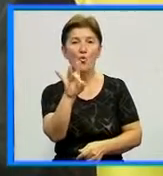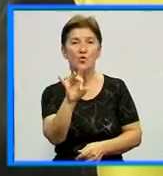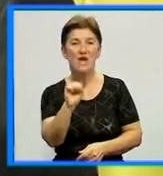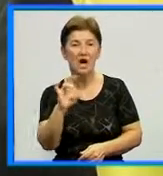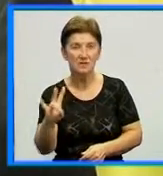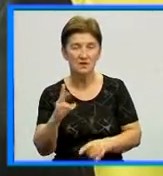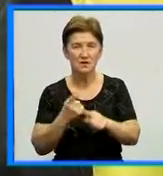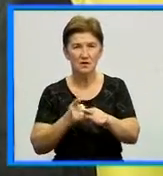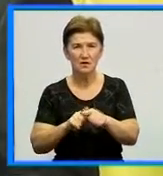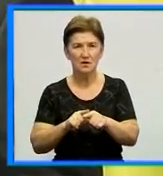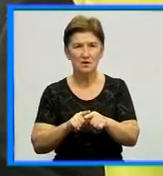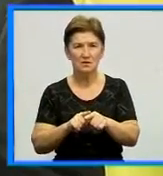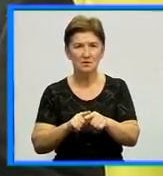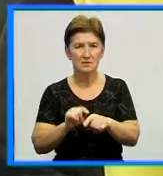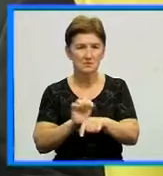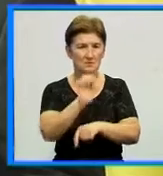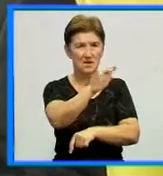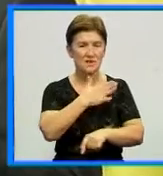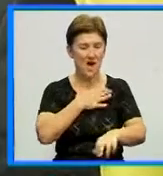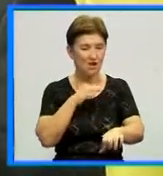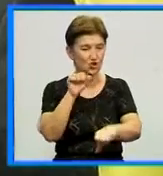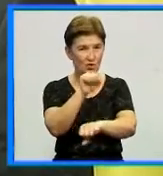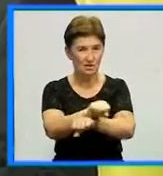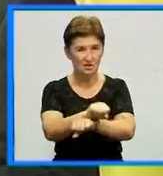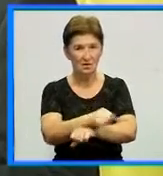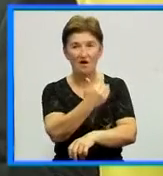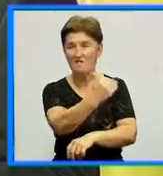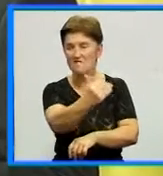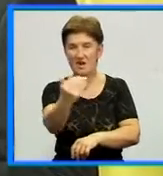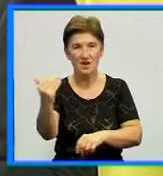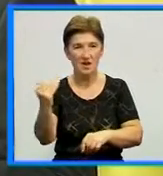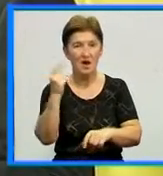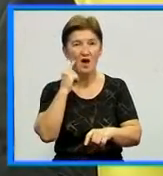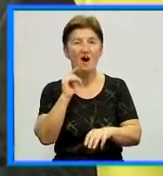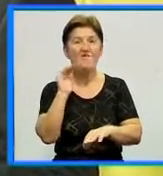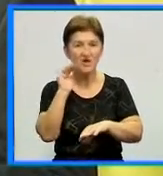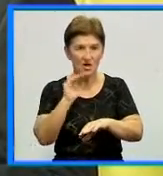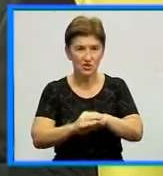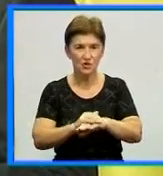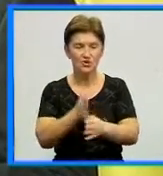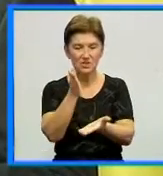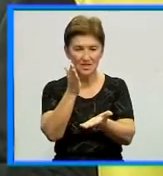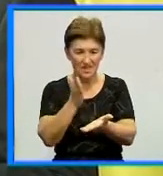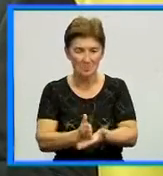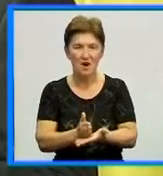атомні наші станції. Тобто ви фактично зараз тримаєте всю